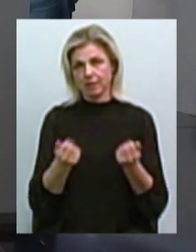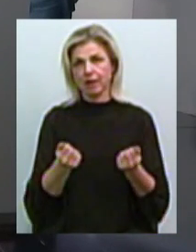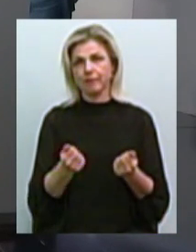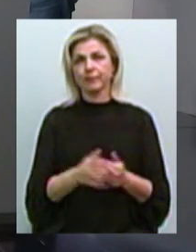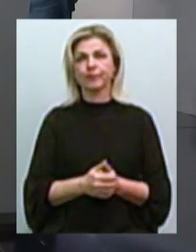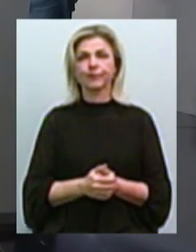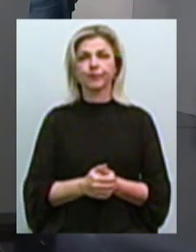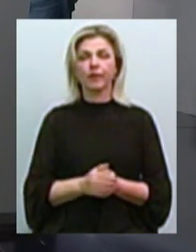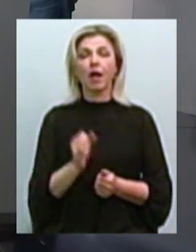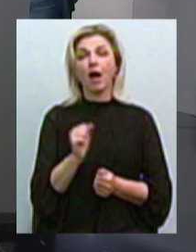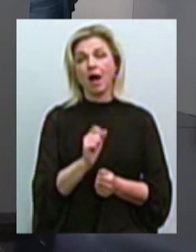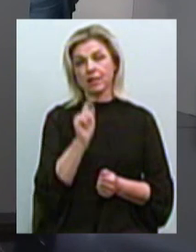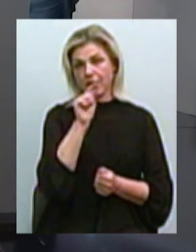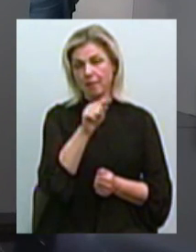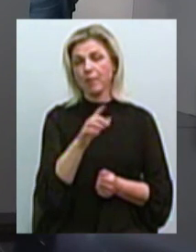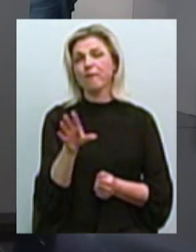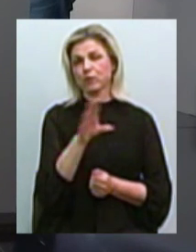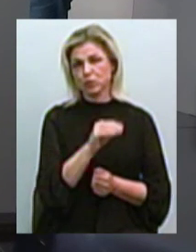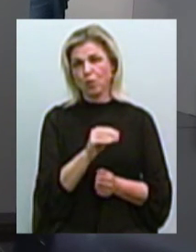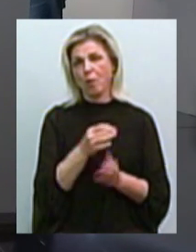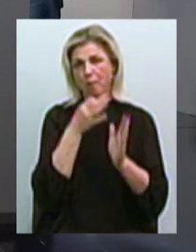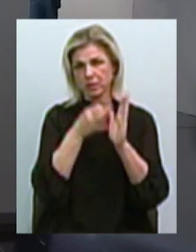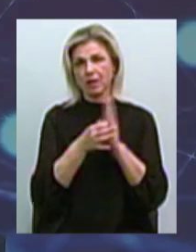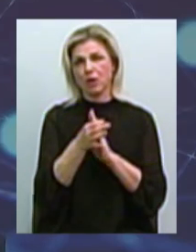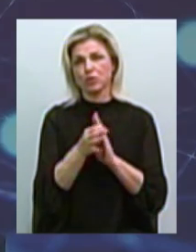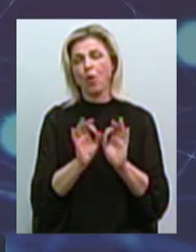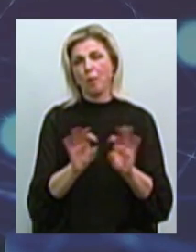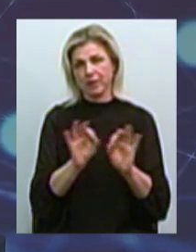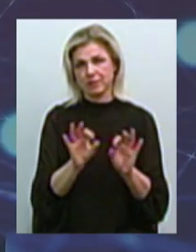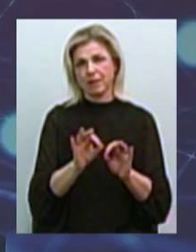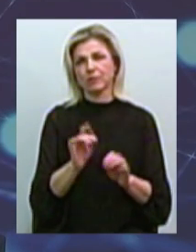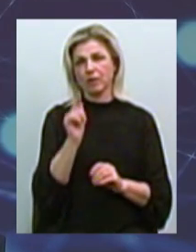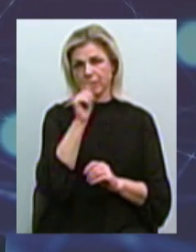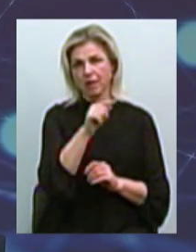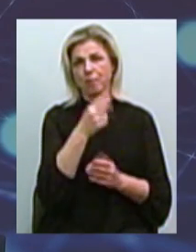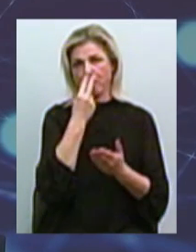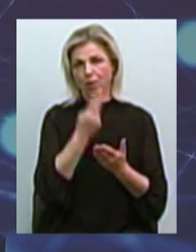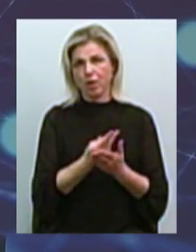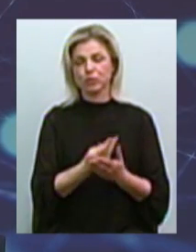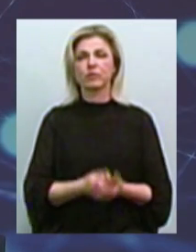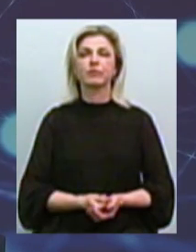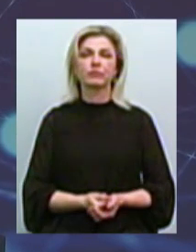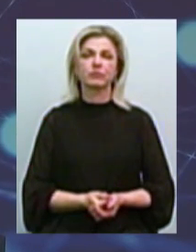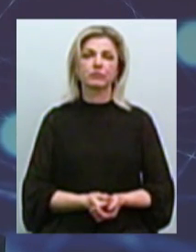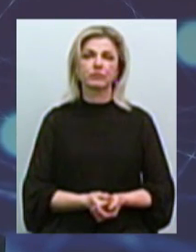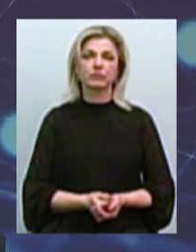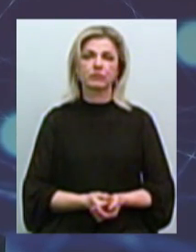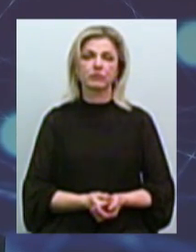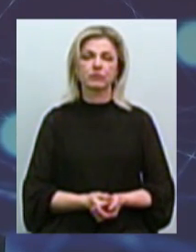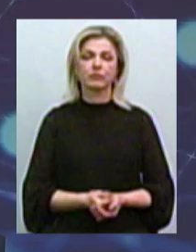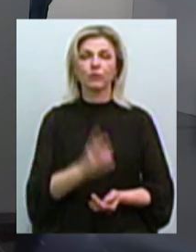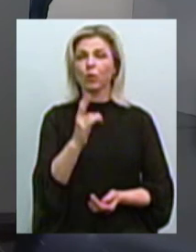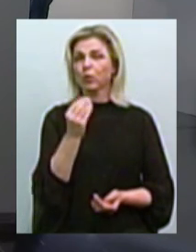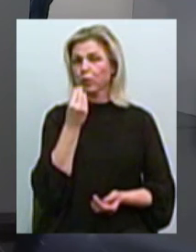А там уже все... Там уже все объясняют. Розкажут? Розкажут. Покажут? Да. Но лучше не